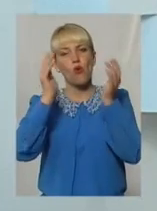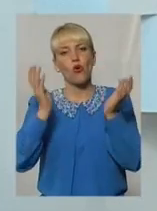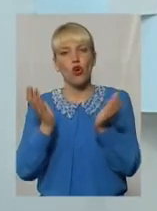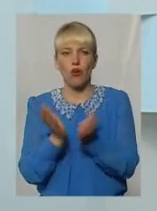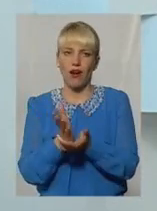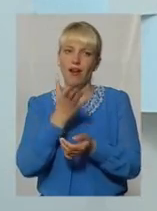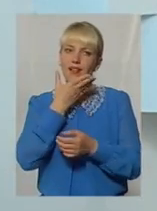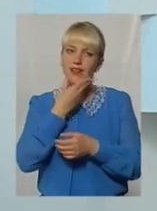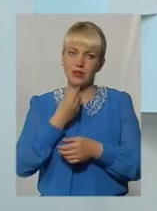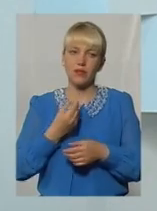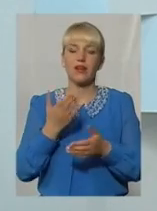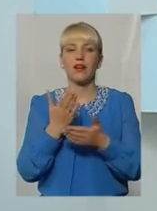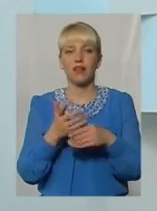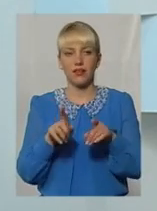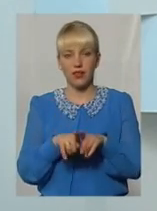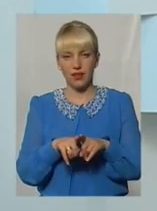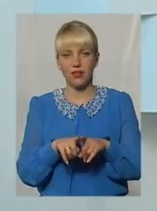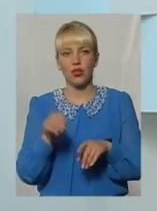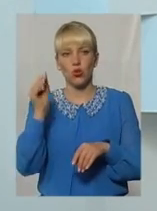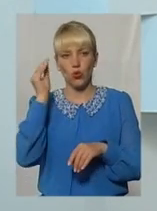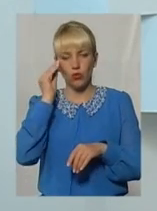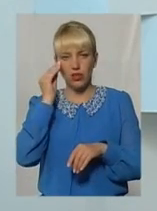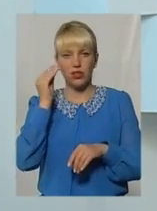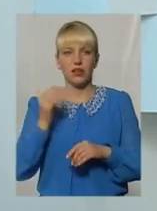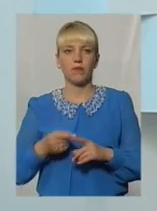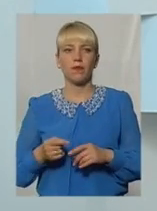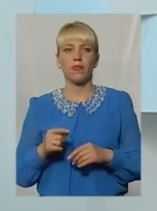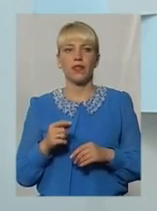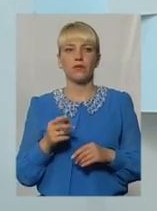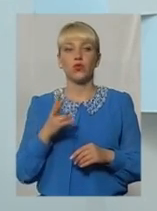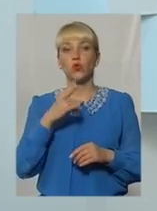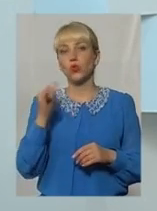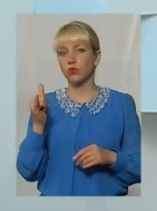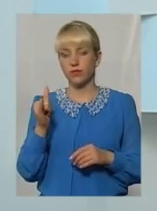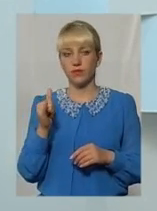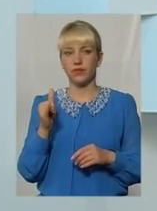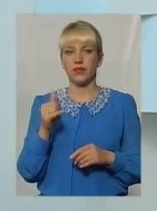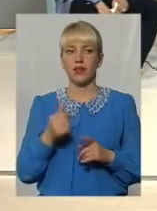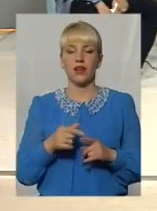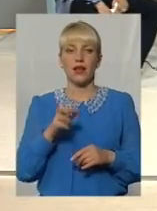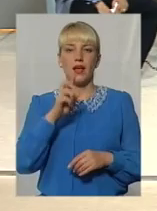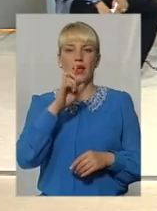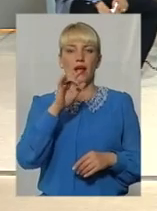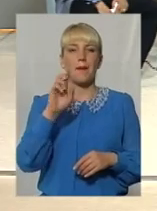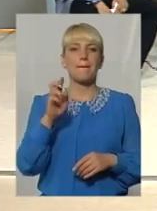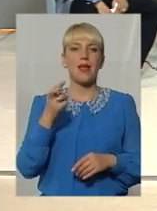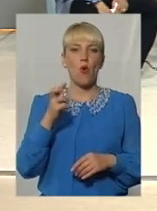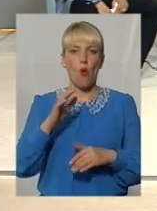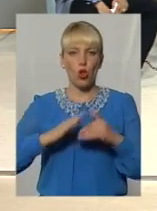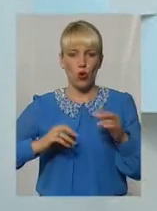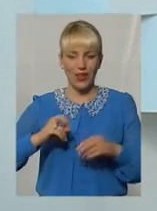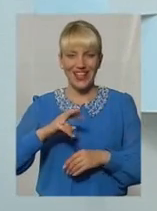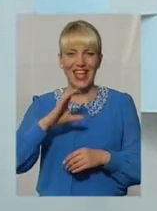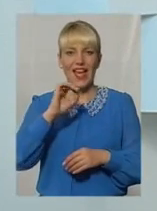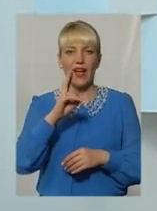симпатичненькі. Є такі думки, що кругленькі, симпатичні біологи і екологи розуміють, що